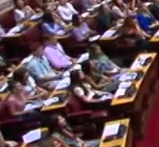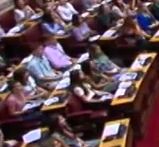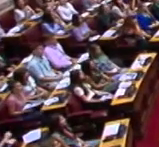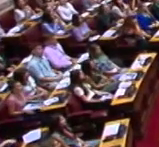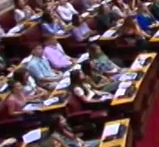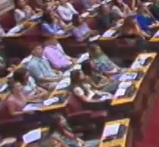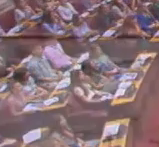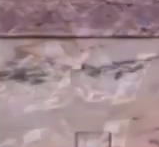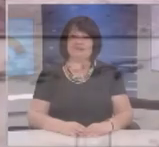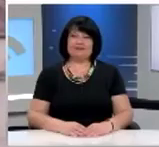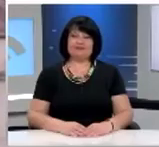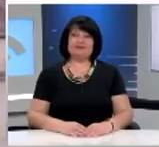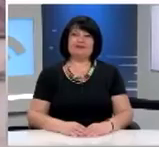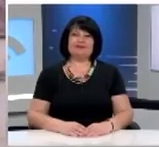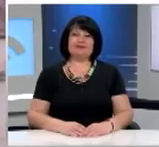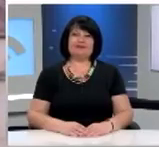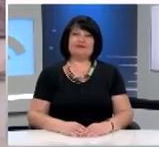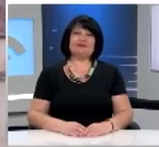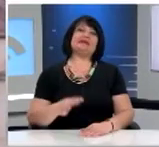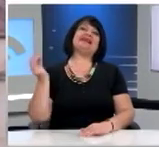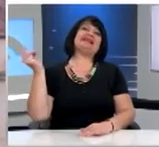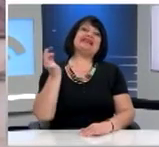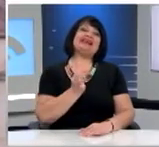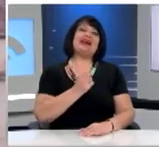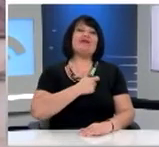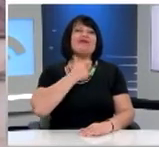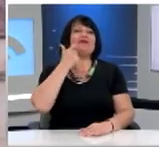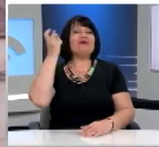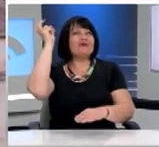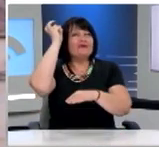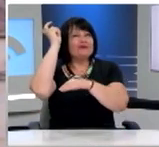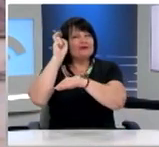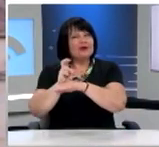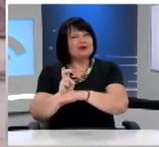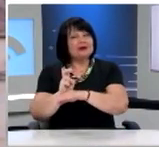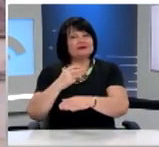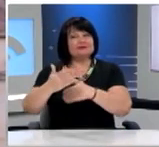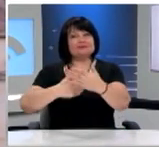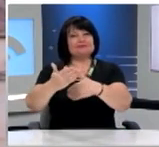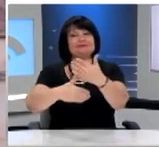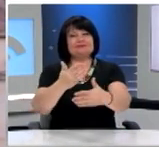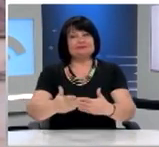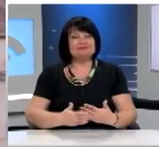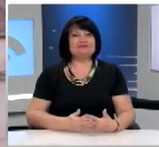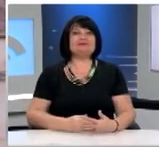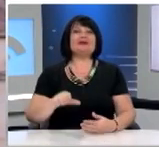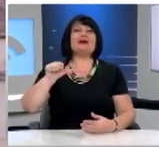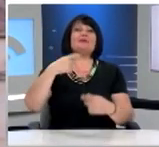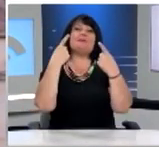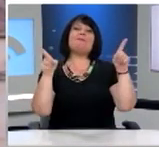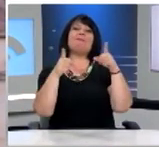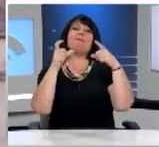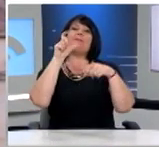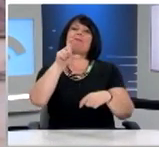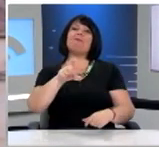Θα είναι οι ιδανικές φωνές Που θα σας ακολουθούν Από την πρώτη ποίηση της ζωής